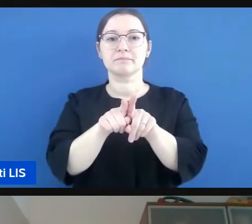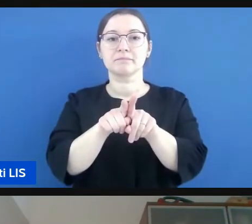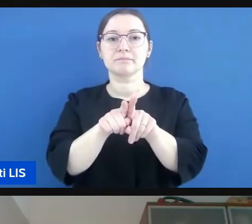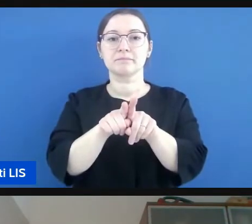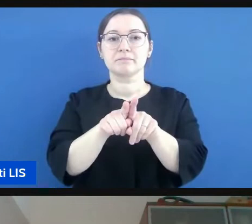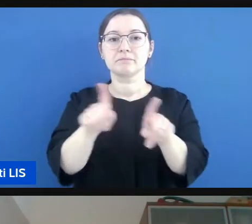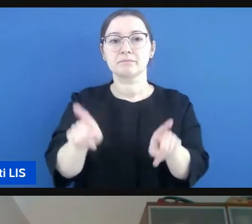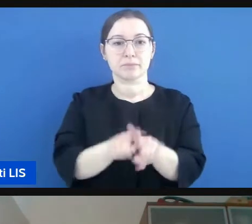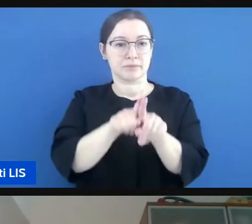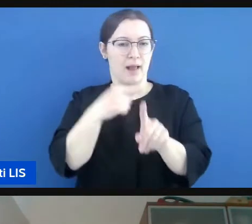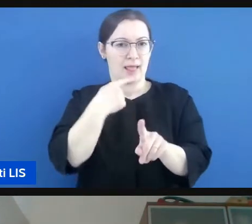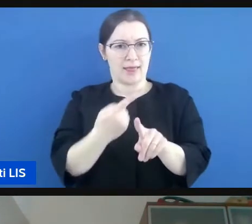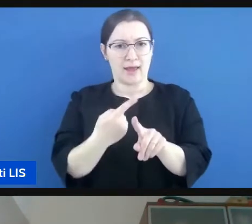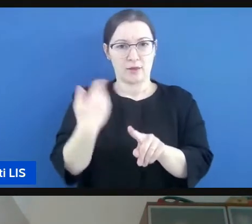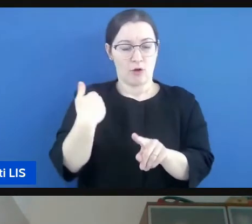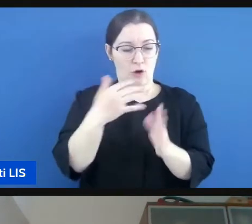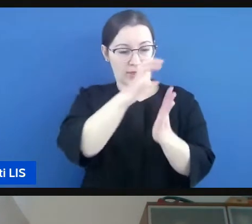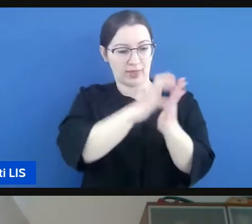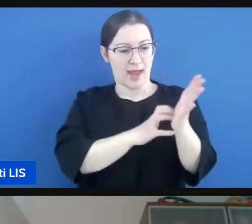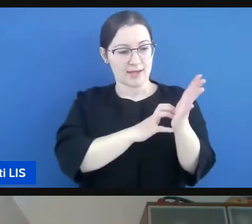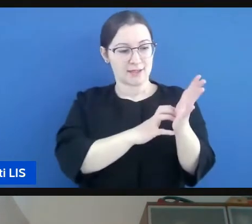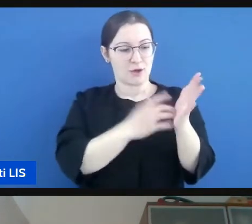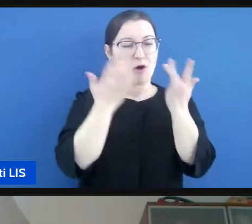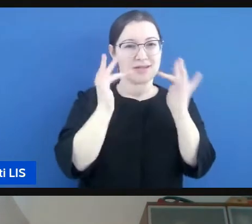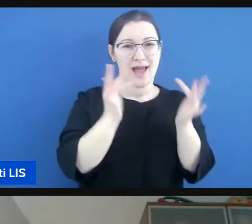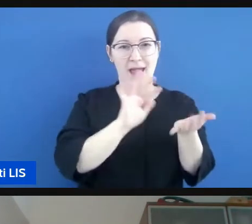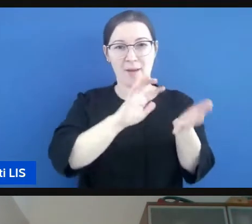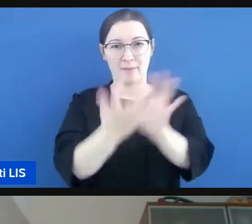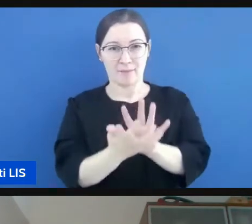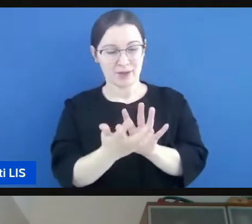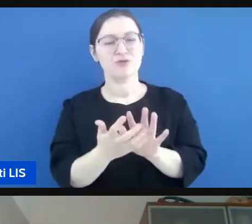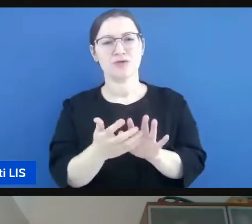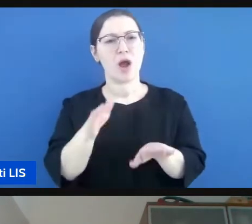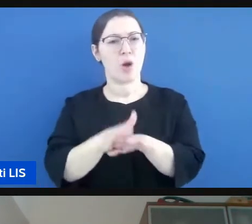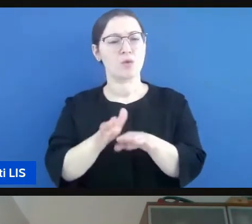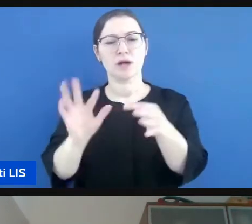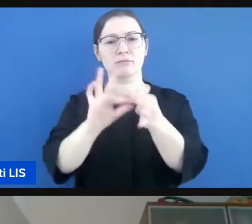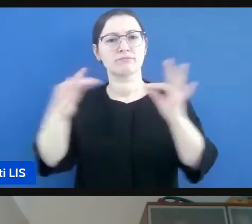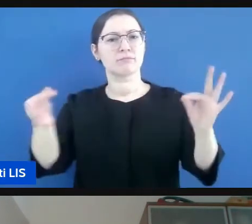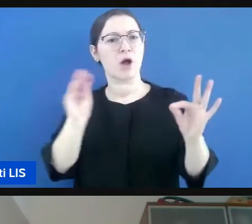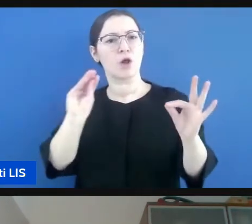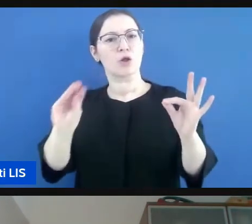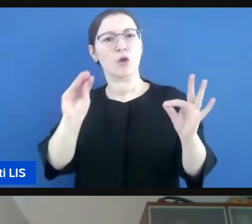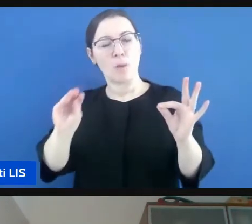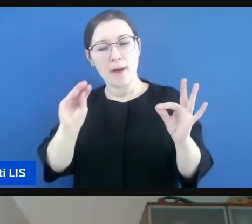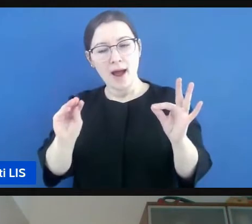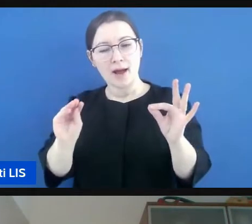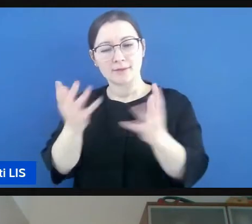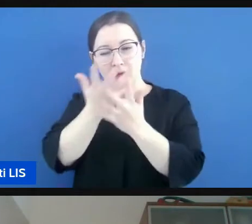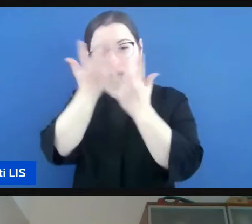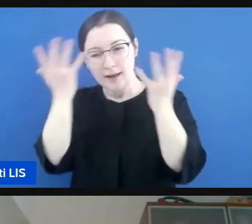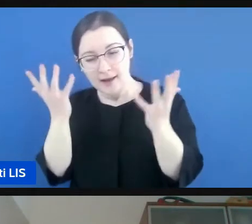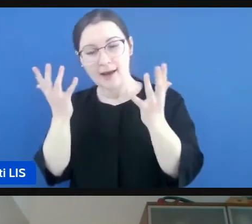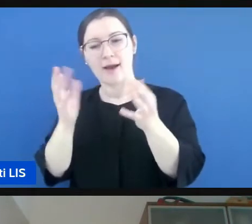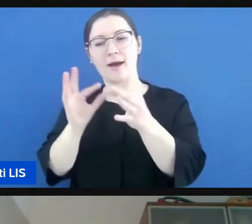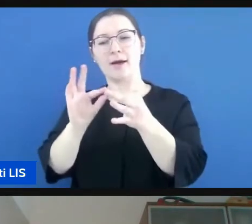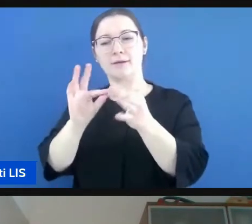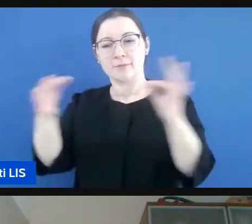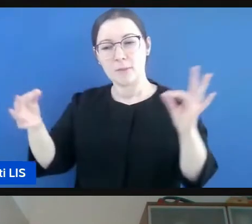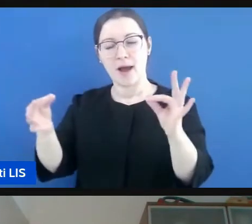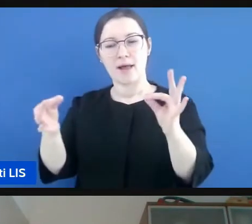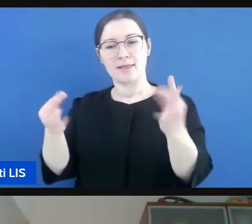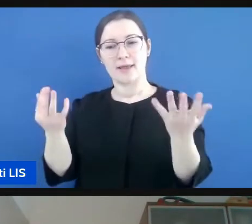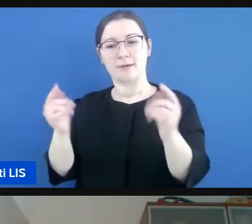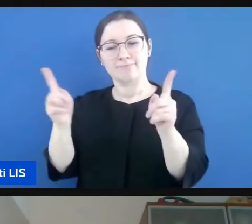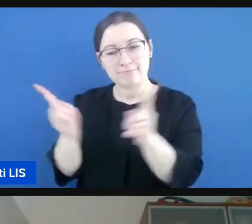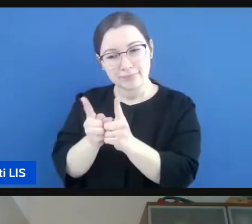suggeriti per appunto per la semplificazione o l'adattamento al testo ecco